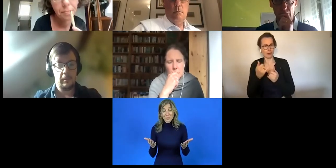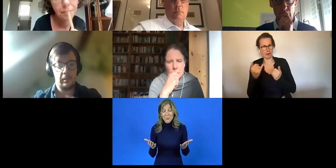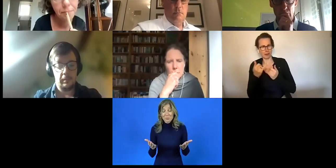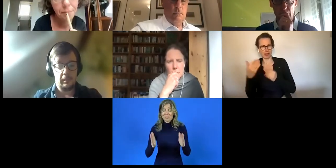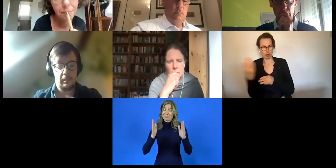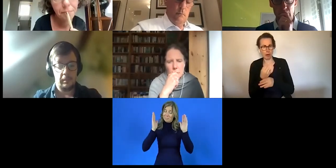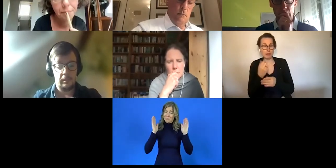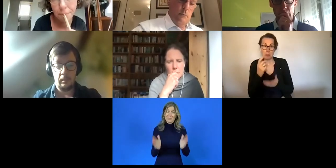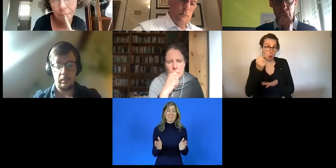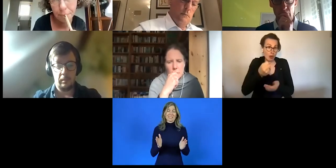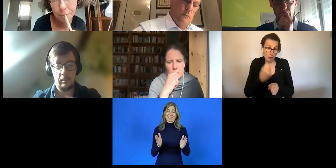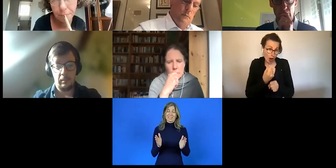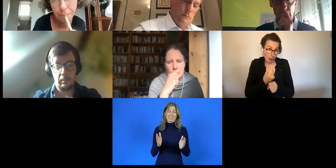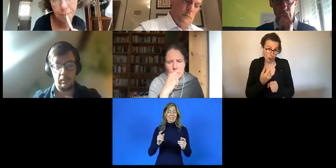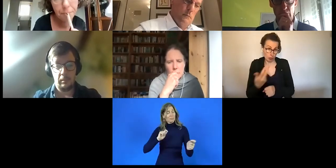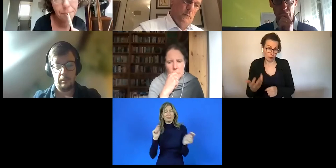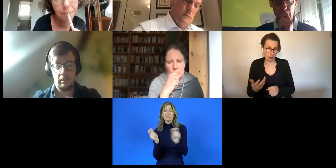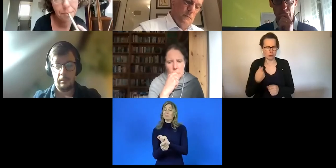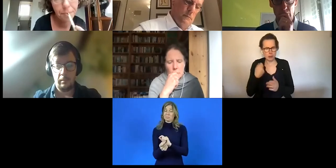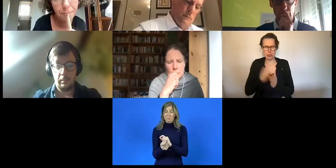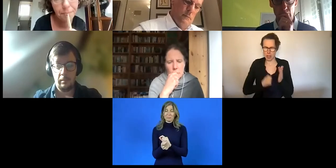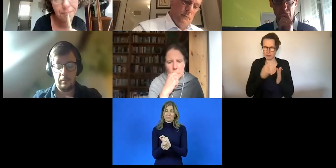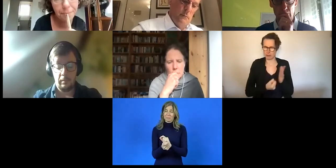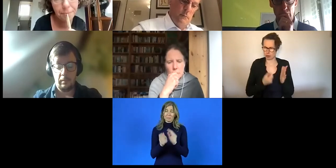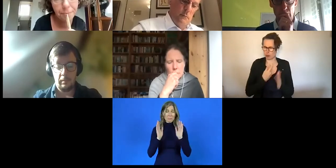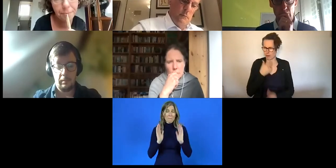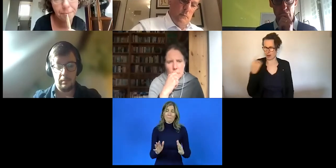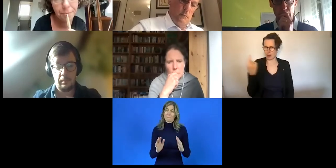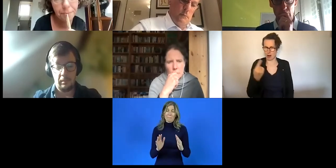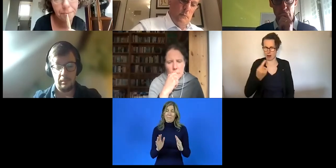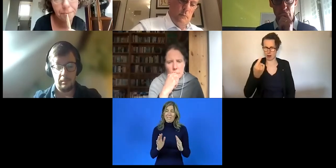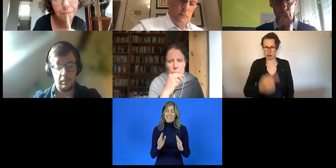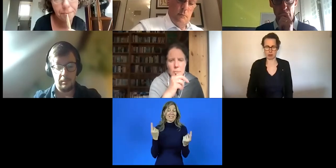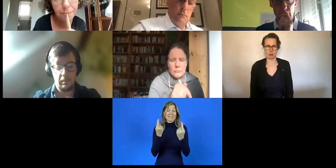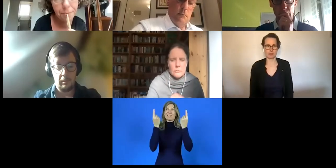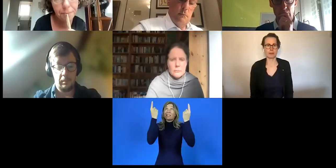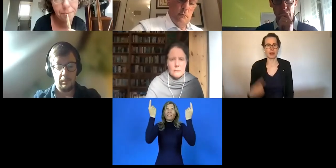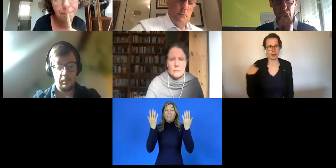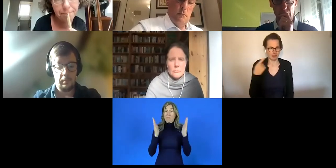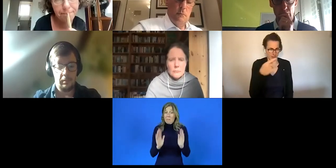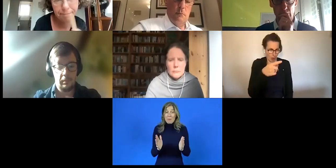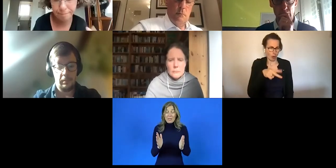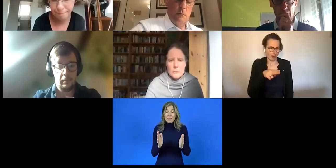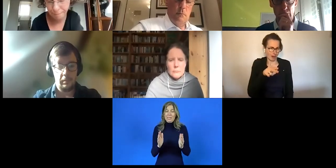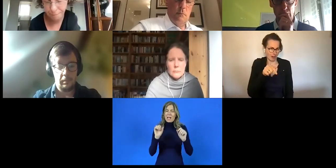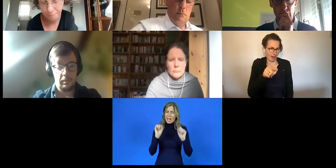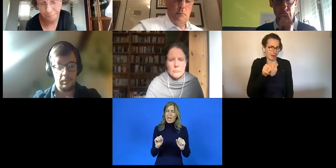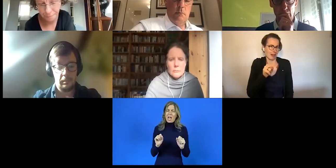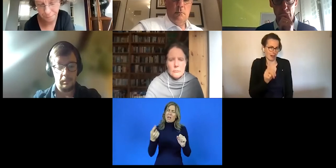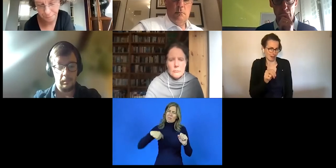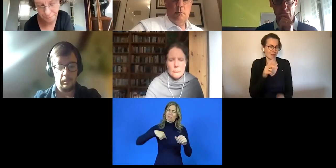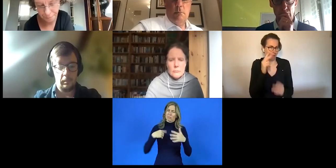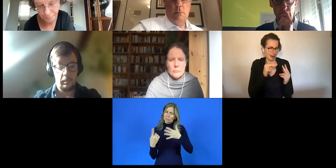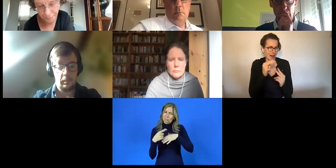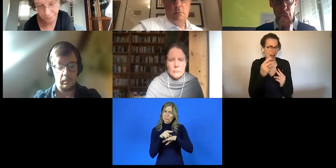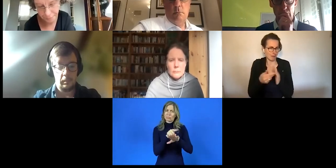Arbeit oder so. Und dafür kämpfe ich jetzt schon seit Jahren. Ich habe jetzt auch Katrin kennengelernt vor ein paar Wochen. Also ich habe